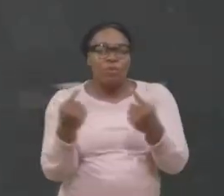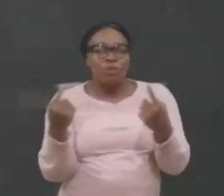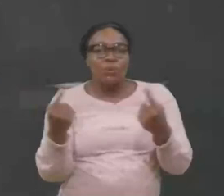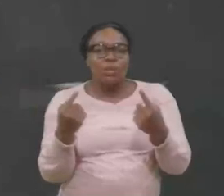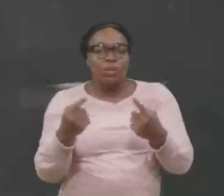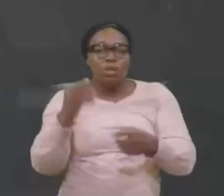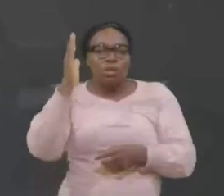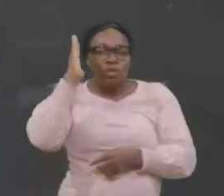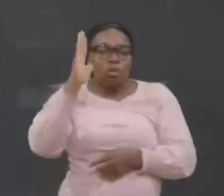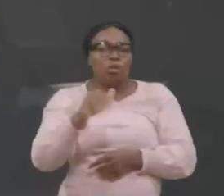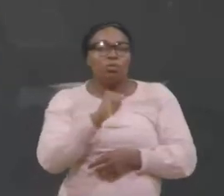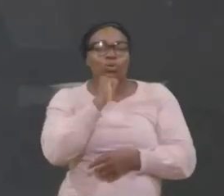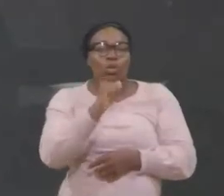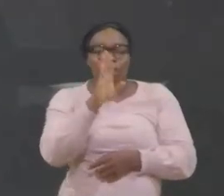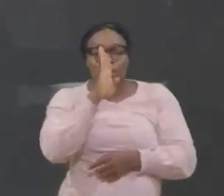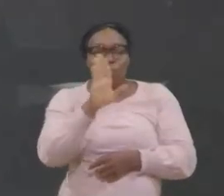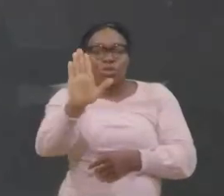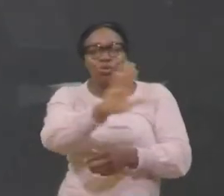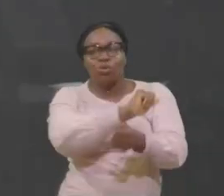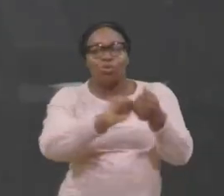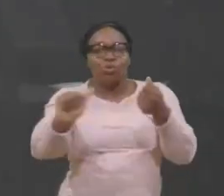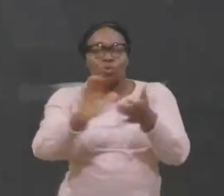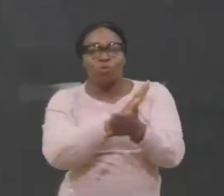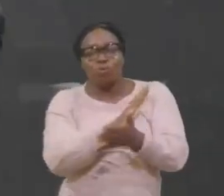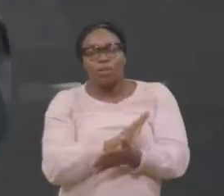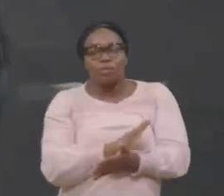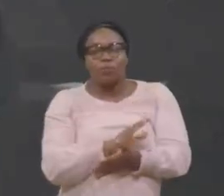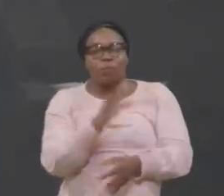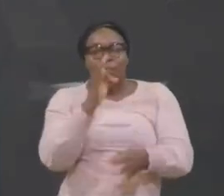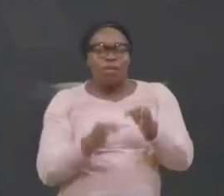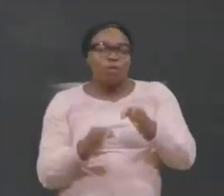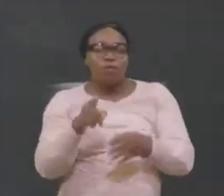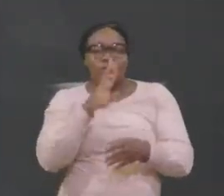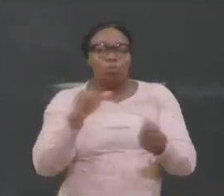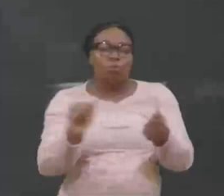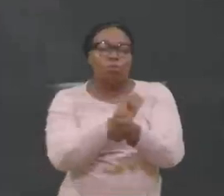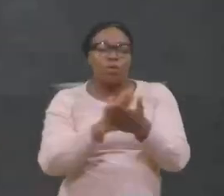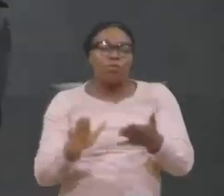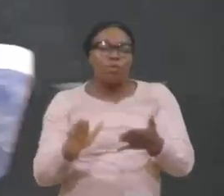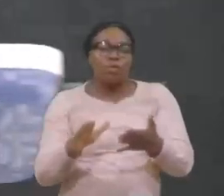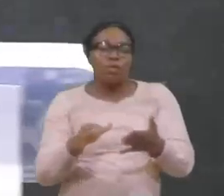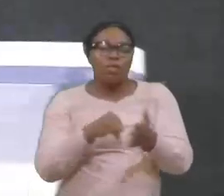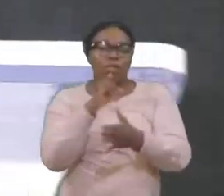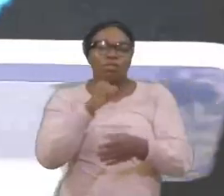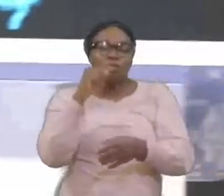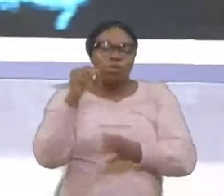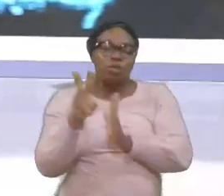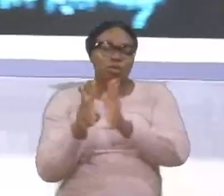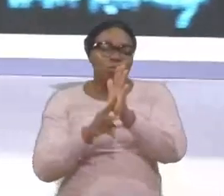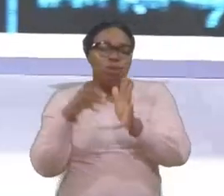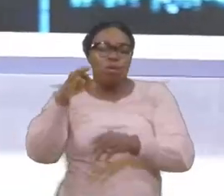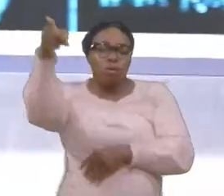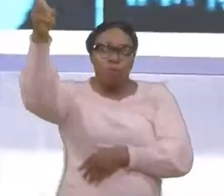cause pas, Votre ruine, Si vous êtes ruiné, Comprenez, Ce n'est pas la volonté de Dieu, Si vous êtes